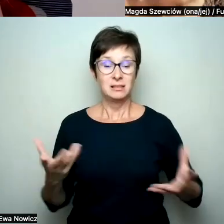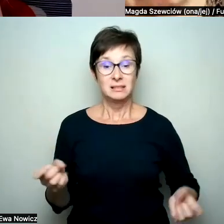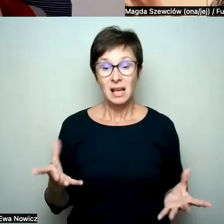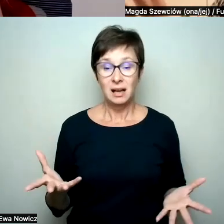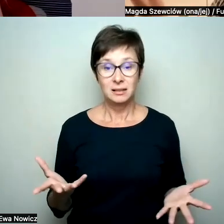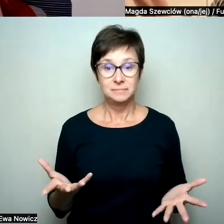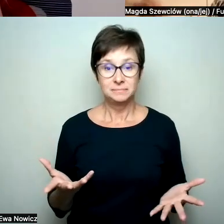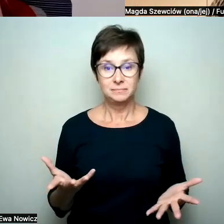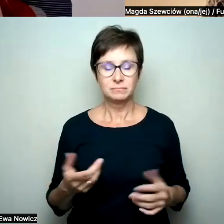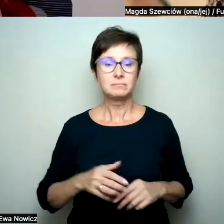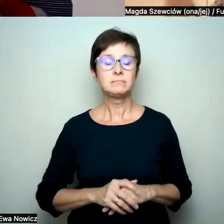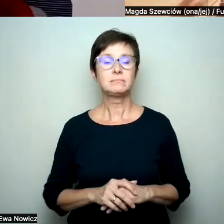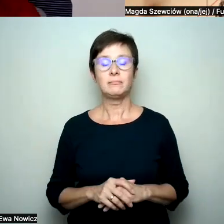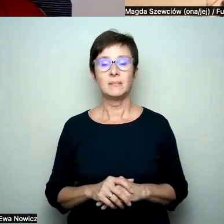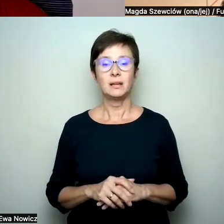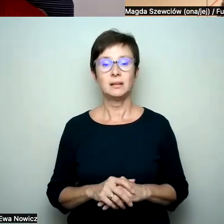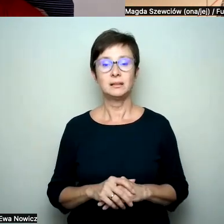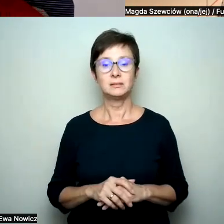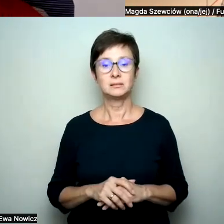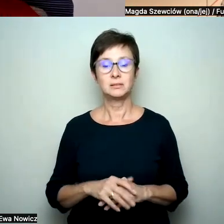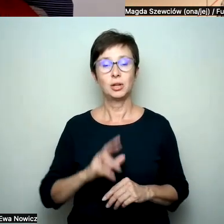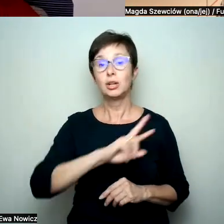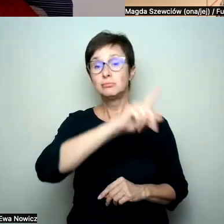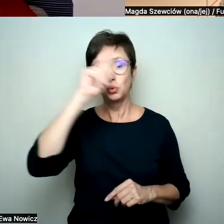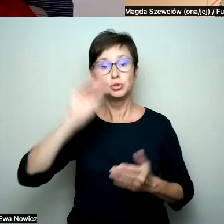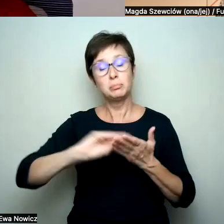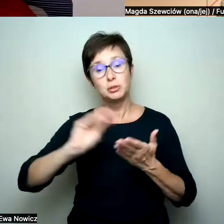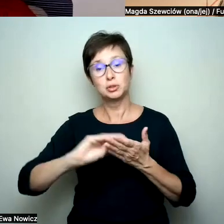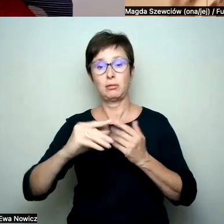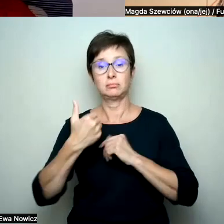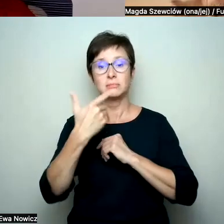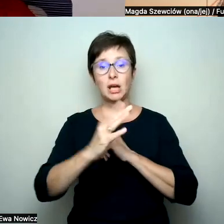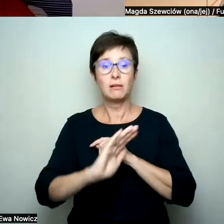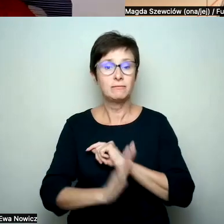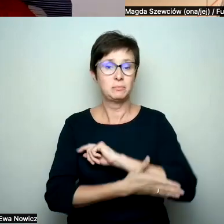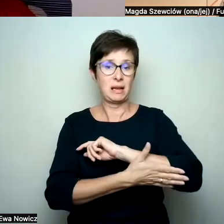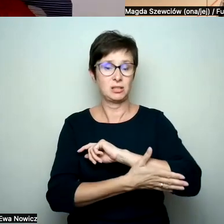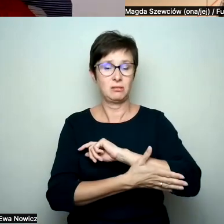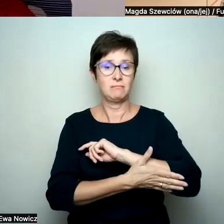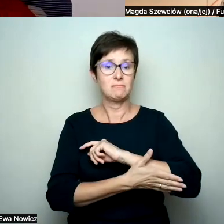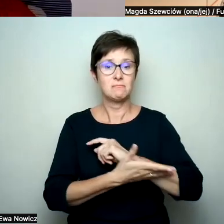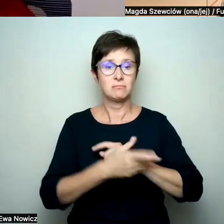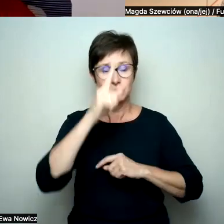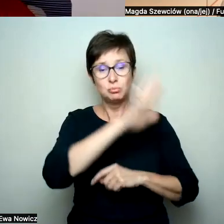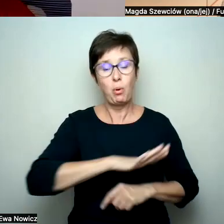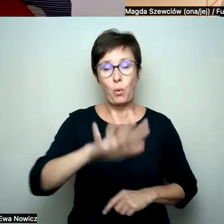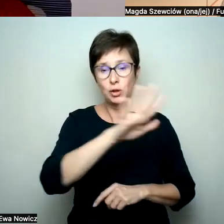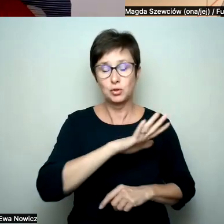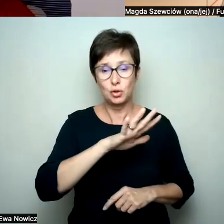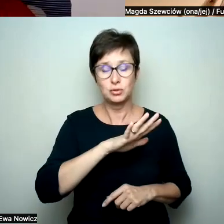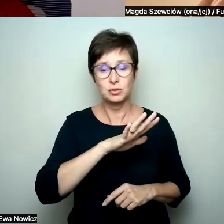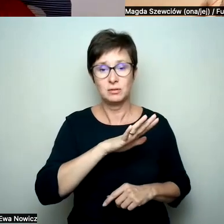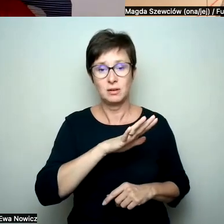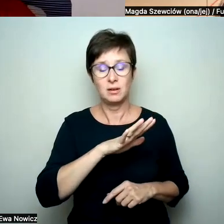które gdzieś tam piszą i popierają, a raczej wspierają społeczność w taki też